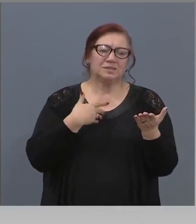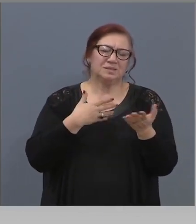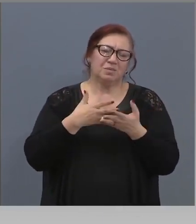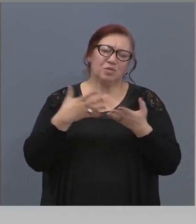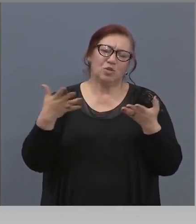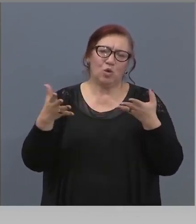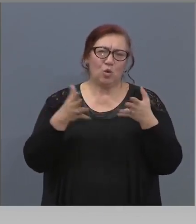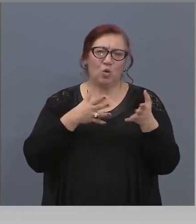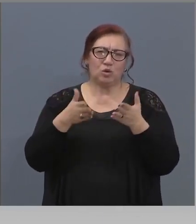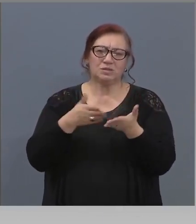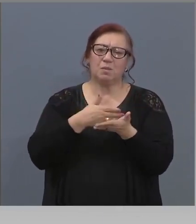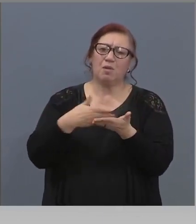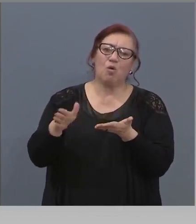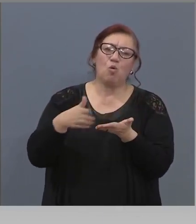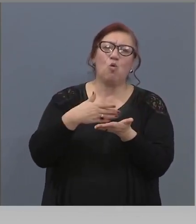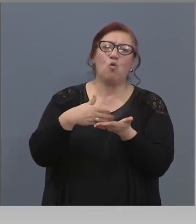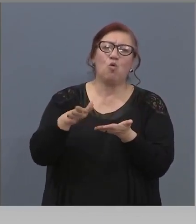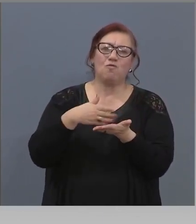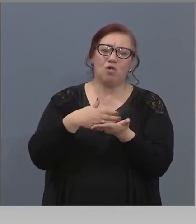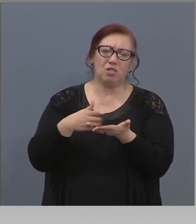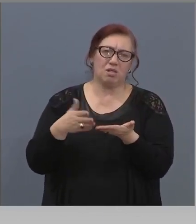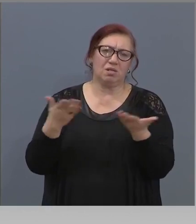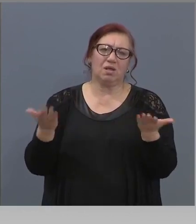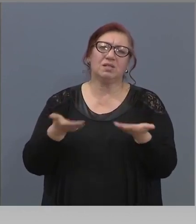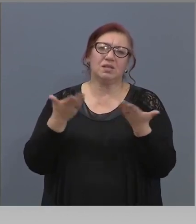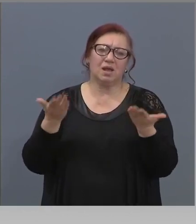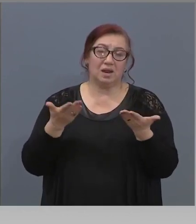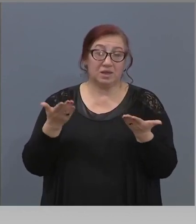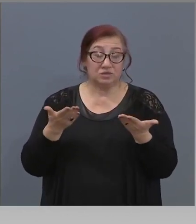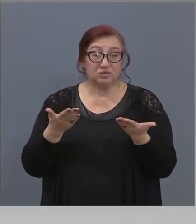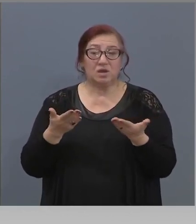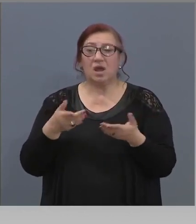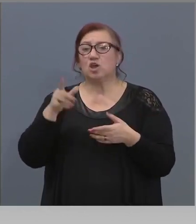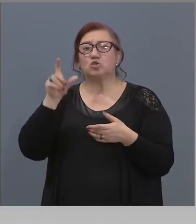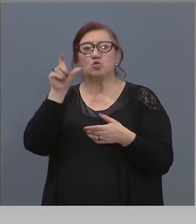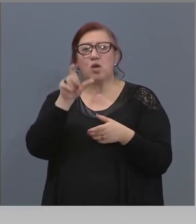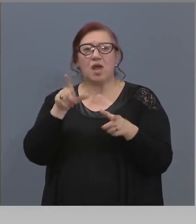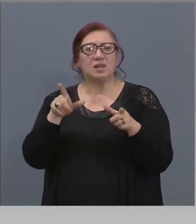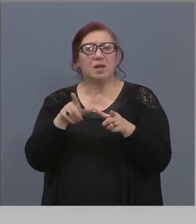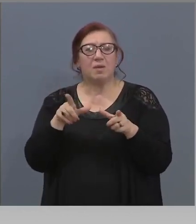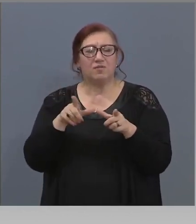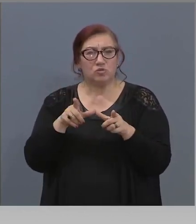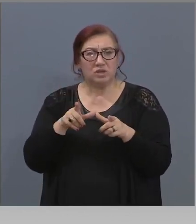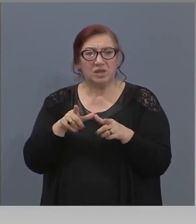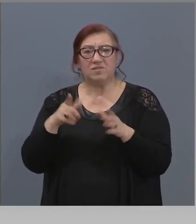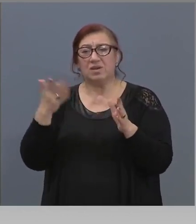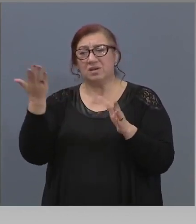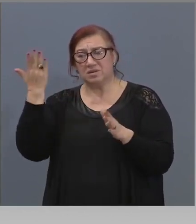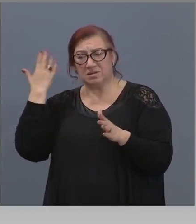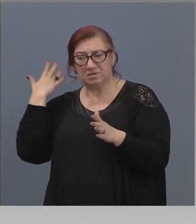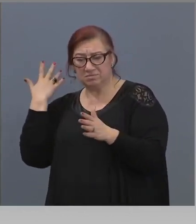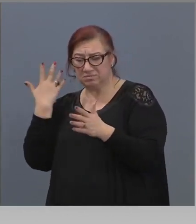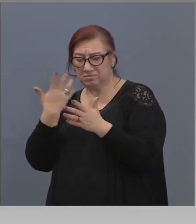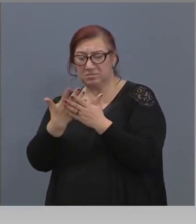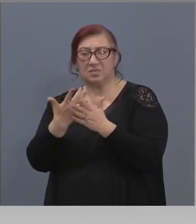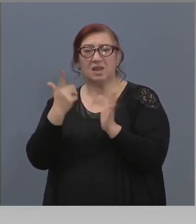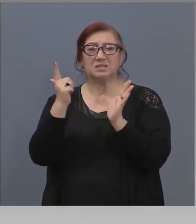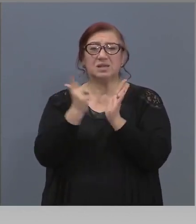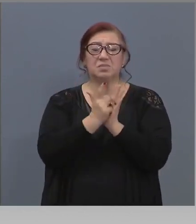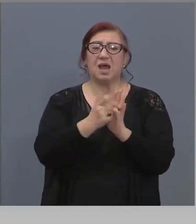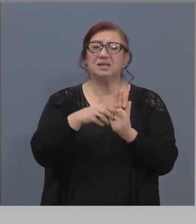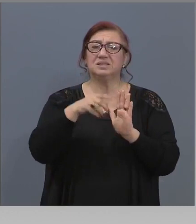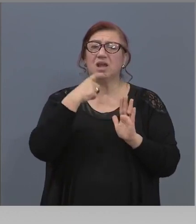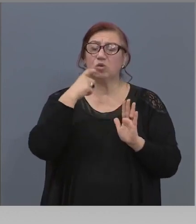И най-лесното е подведен. Стоян Мавродиев от 17 години първата програма на